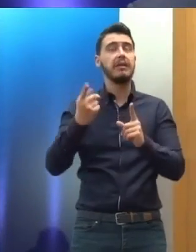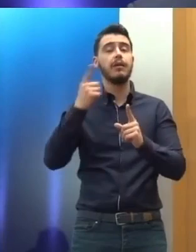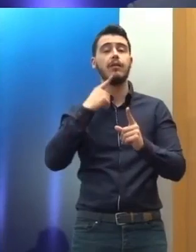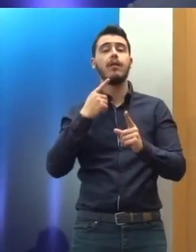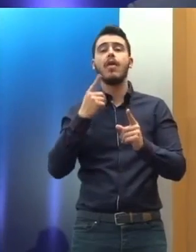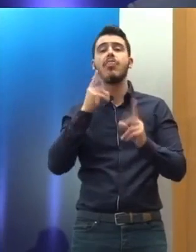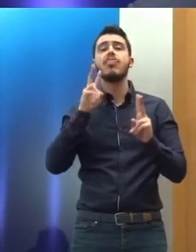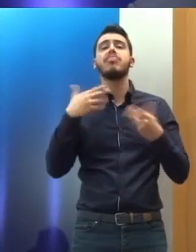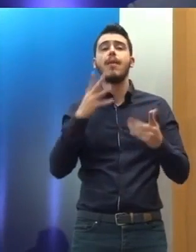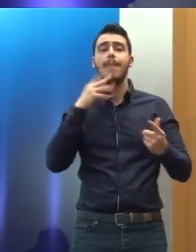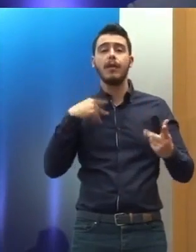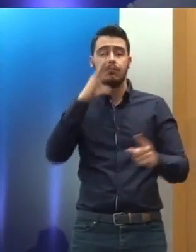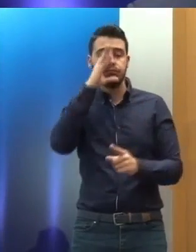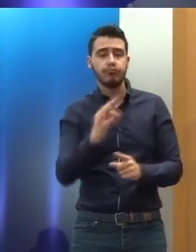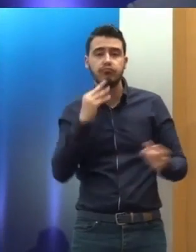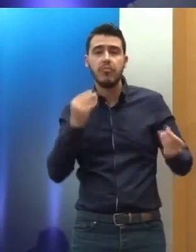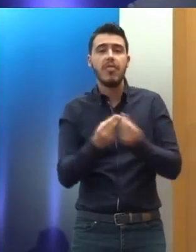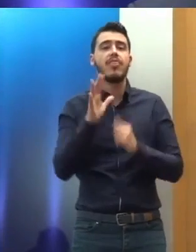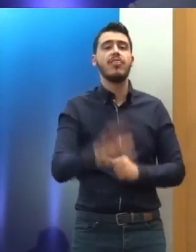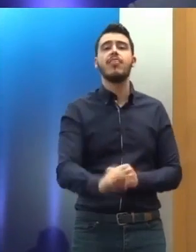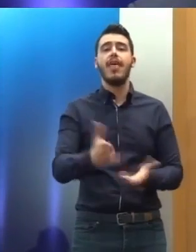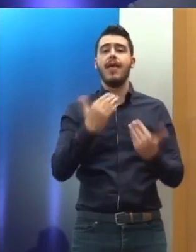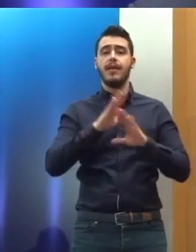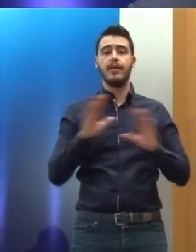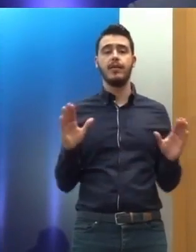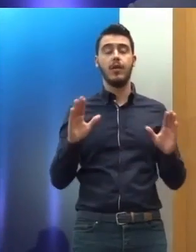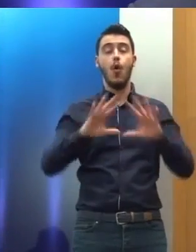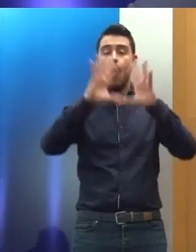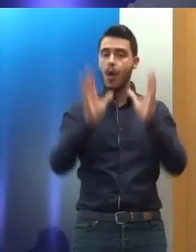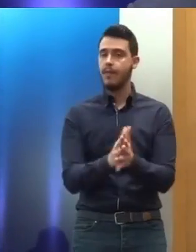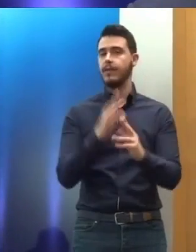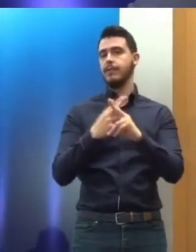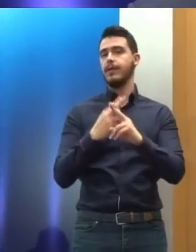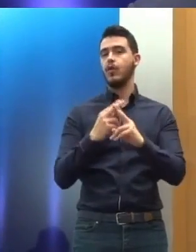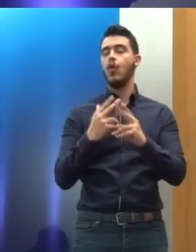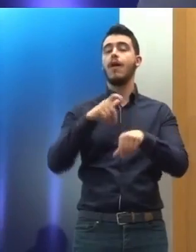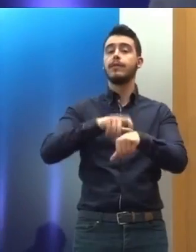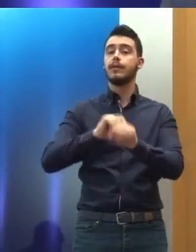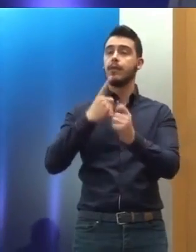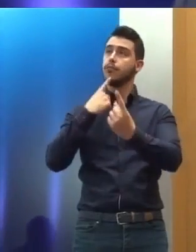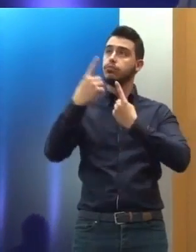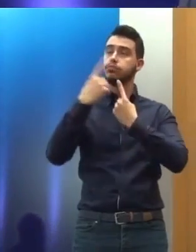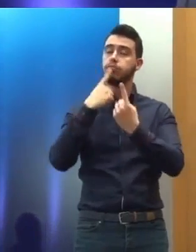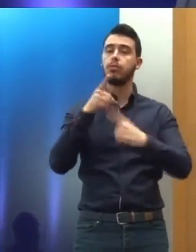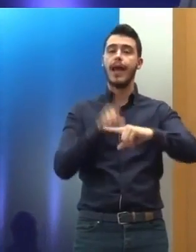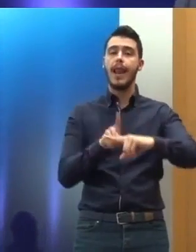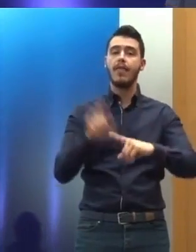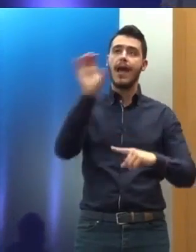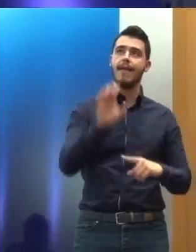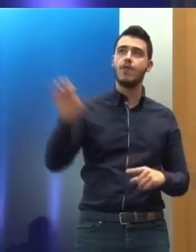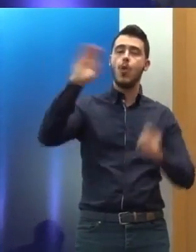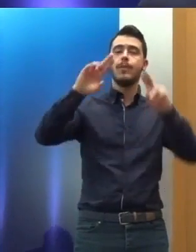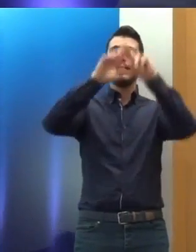τα κράτη στο να τις υλοποιήσουν. Βεβαίως, βρισκόμαστε σε μια διαδικασία διαλόγου. Διάλογο σημαίνει ότι μπορεί